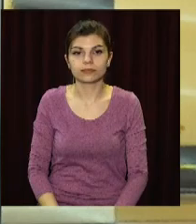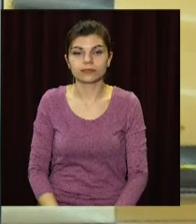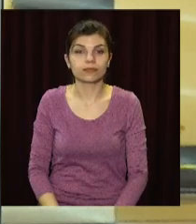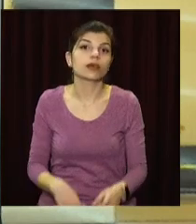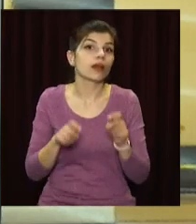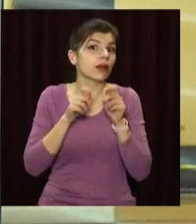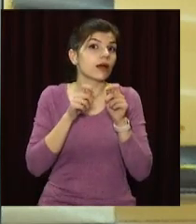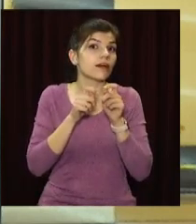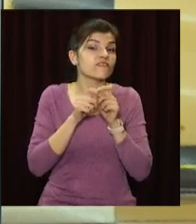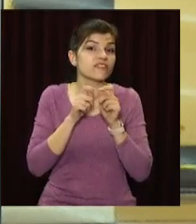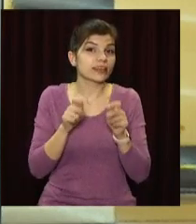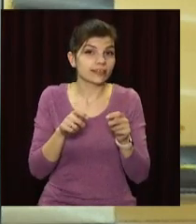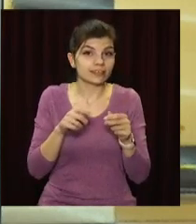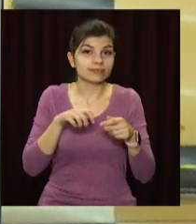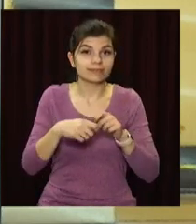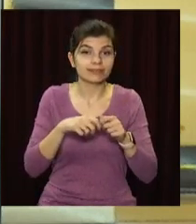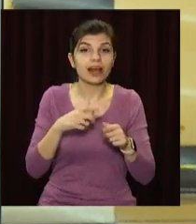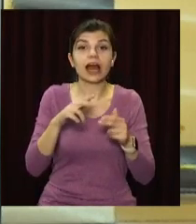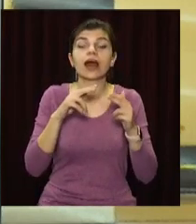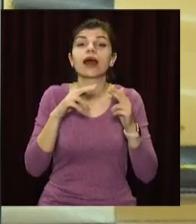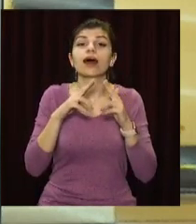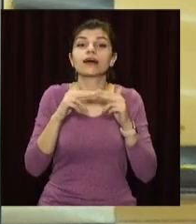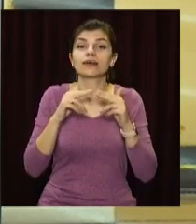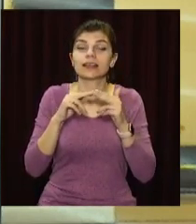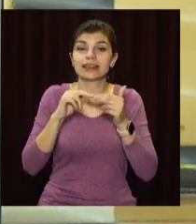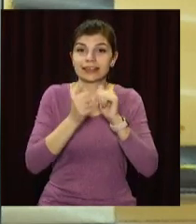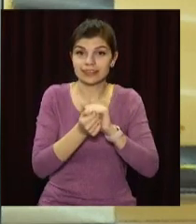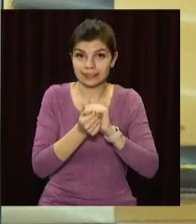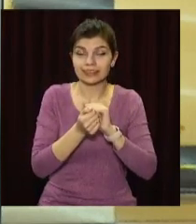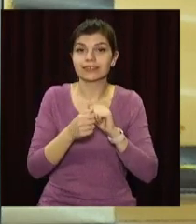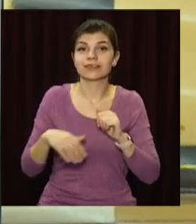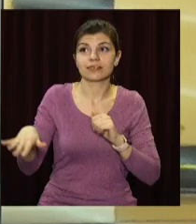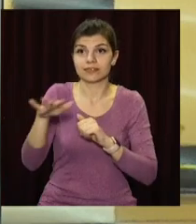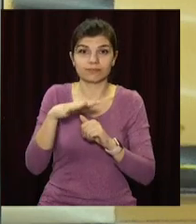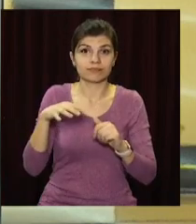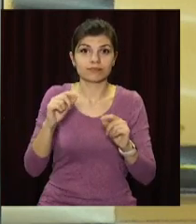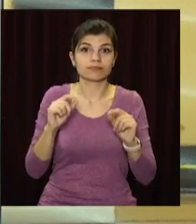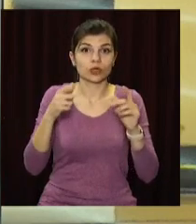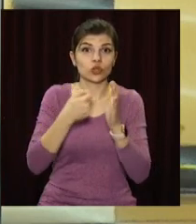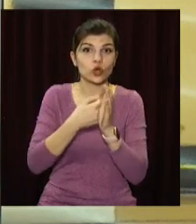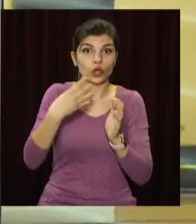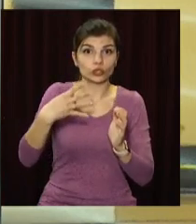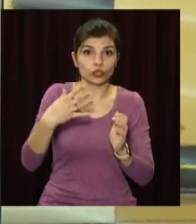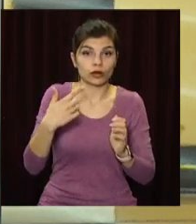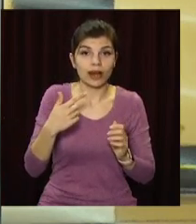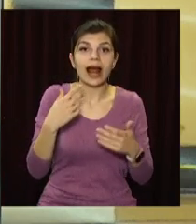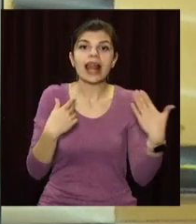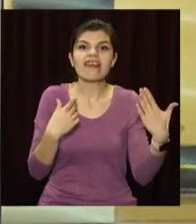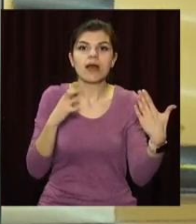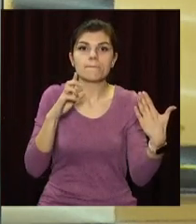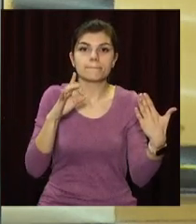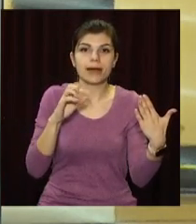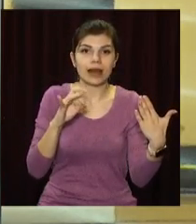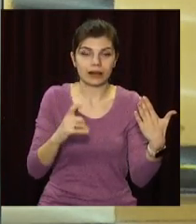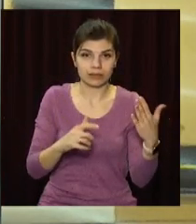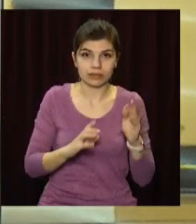Відкривайте гаманця. Автобус Дніпро-Кам'янське правий берег подорожчав до 40 гривень. На лівий берег у спринтерах